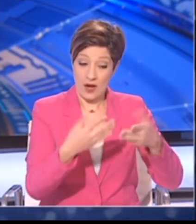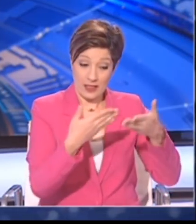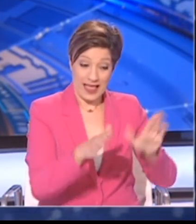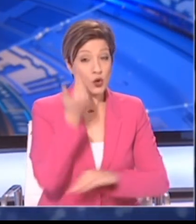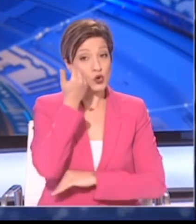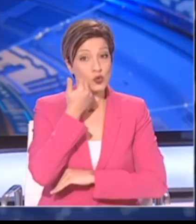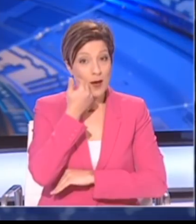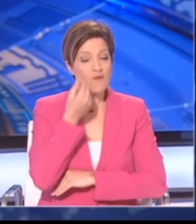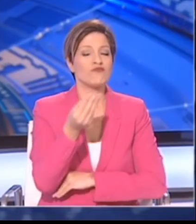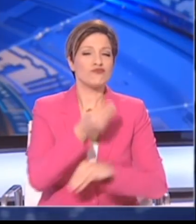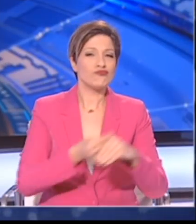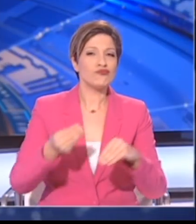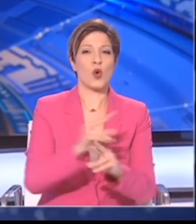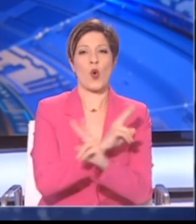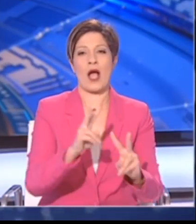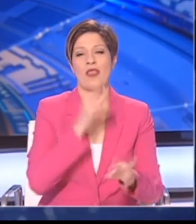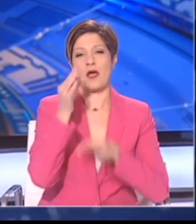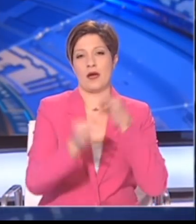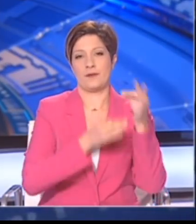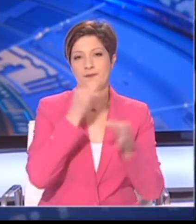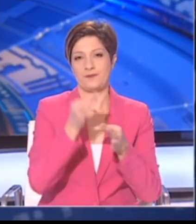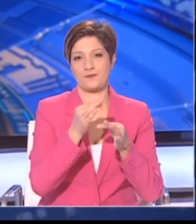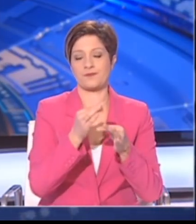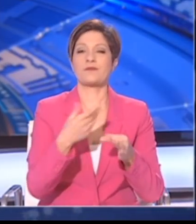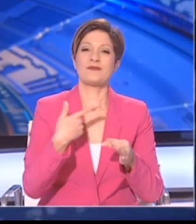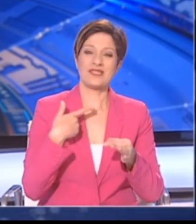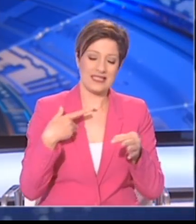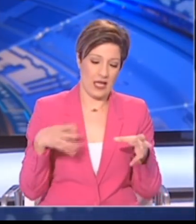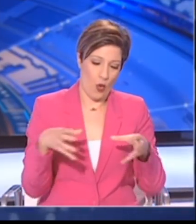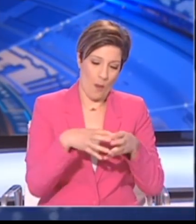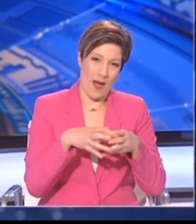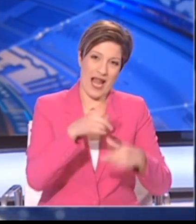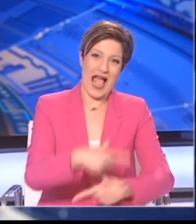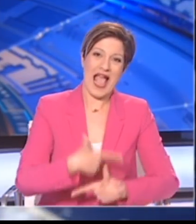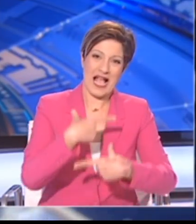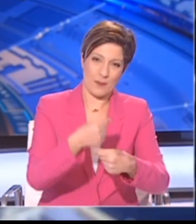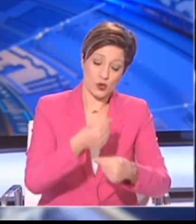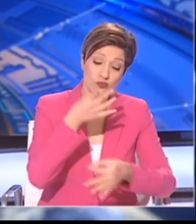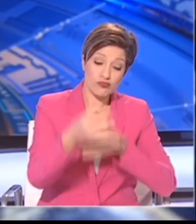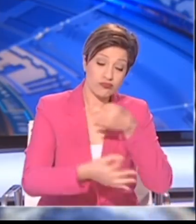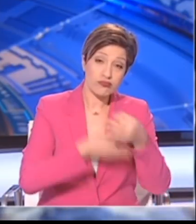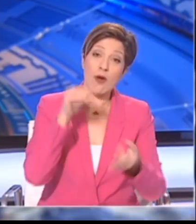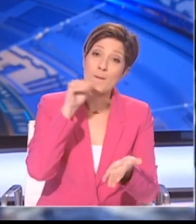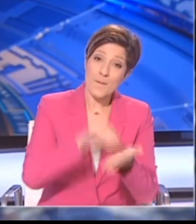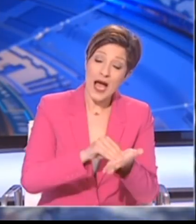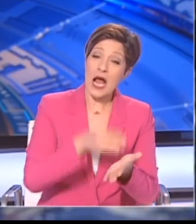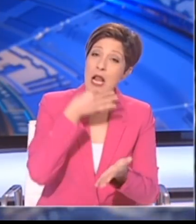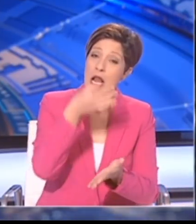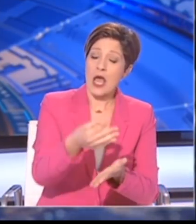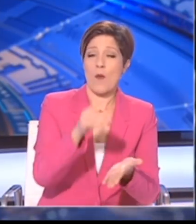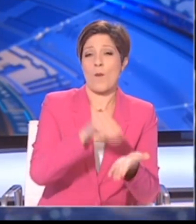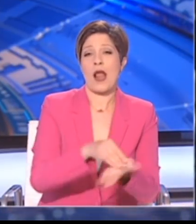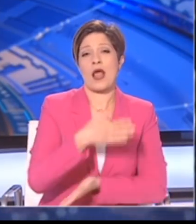τότε θα έχουμε μια καλύτερη εικόνα. Εκ μέρους της επιστημονικής ομάδας, απευθύνω και σήμερα θερμές